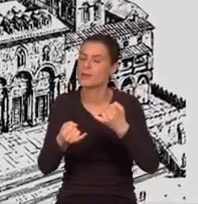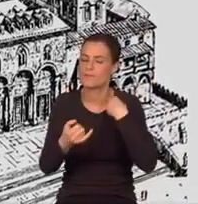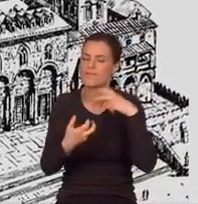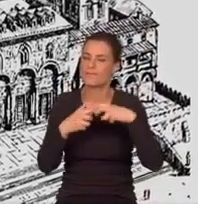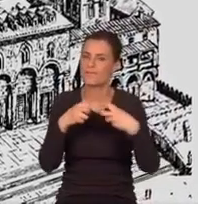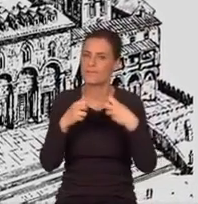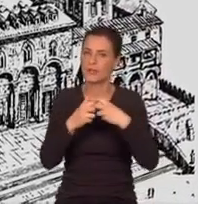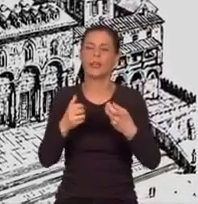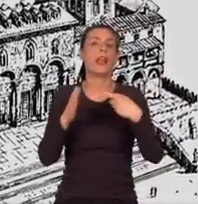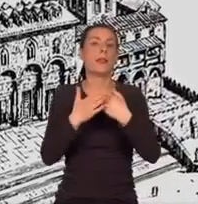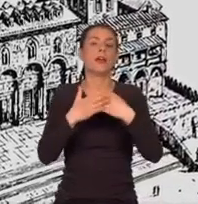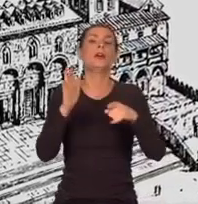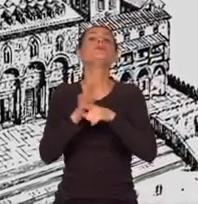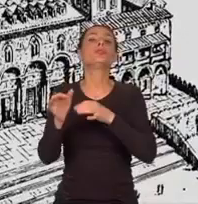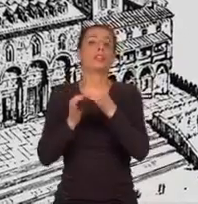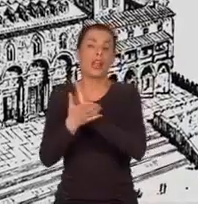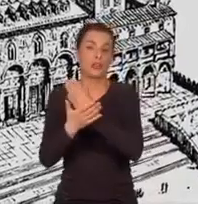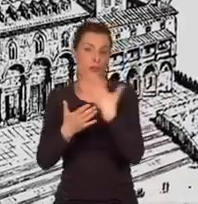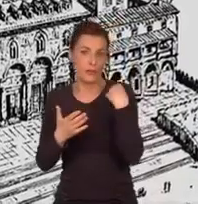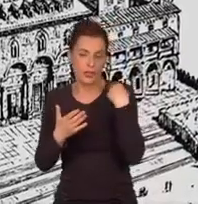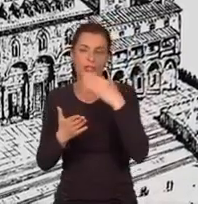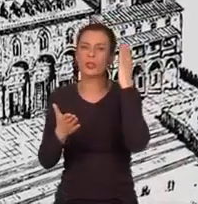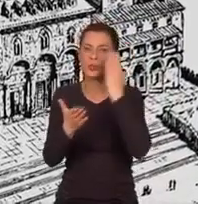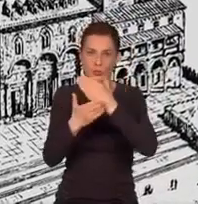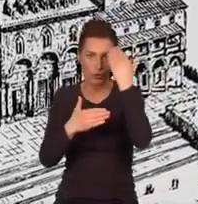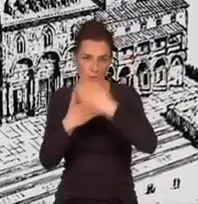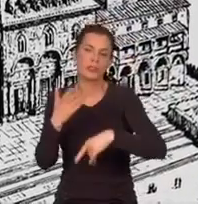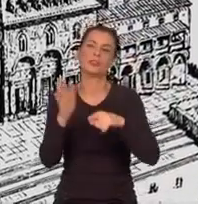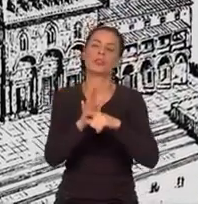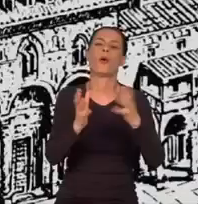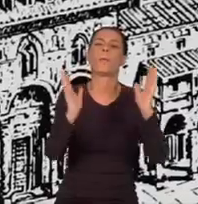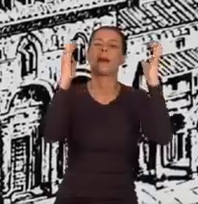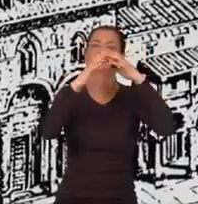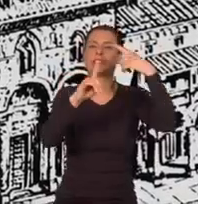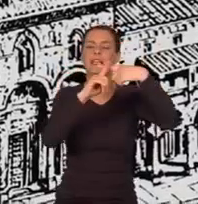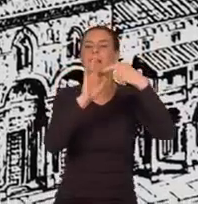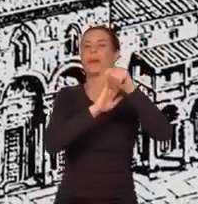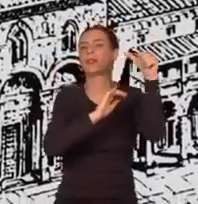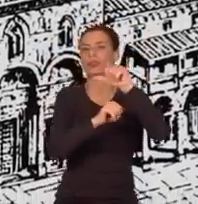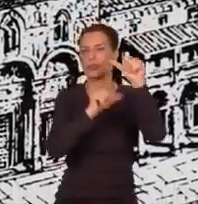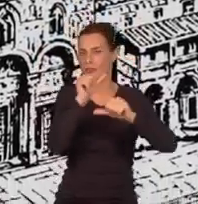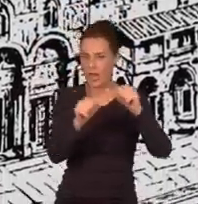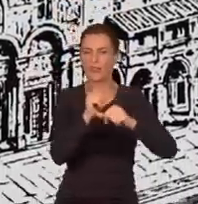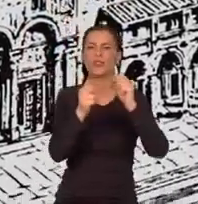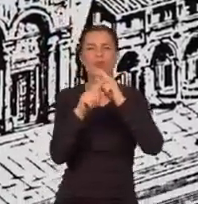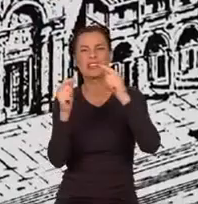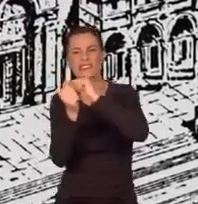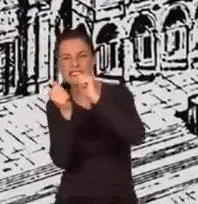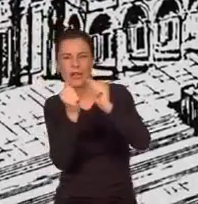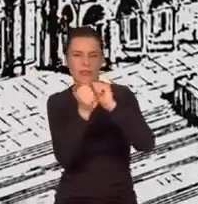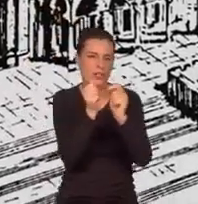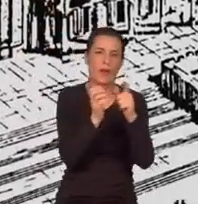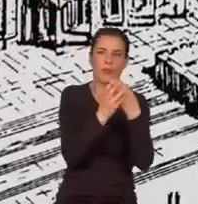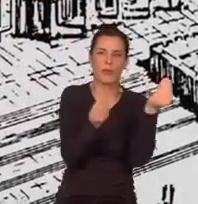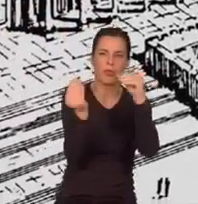U schyłku średniowiecza Bazylika miała już prawie tysiąc lat. Zniszczała, a przez kolejne modyfikacje stała się zbyt